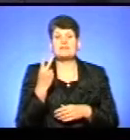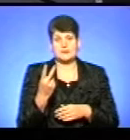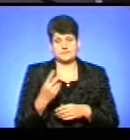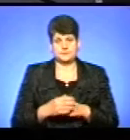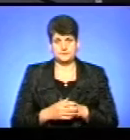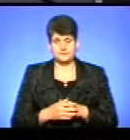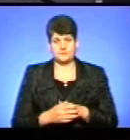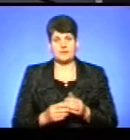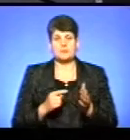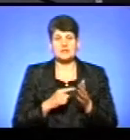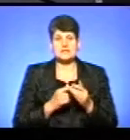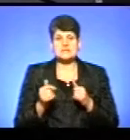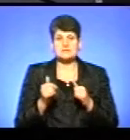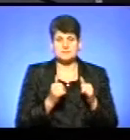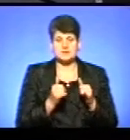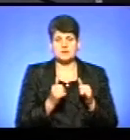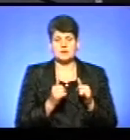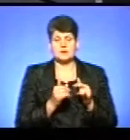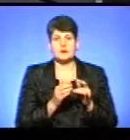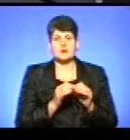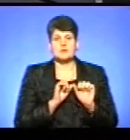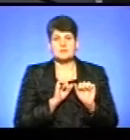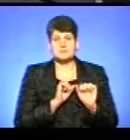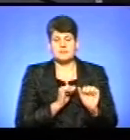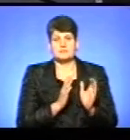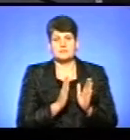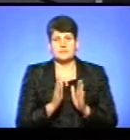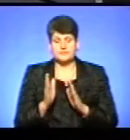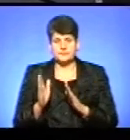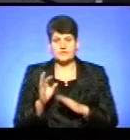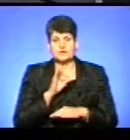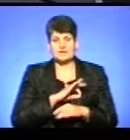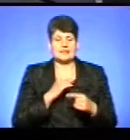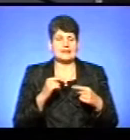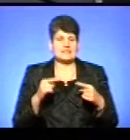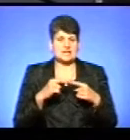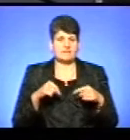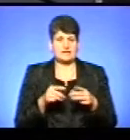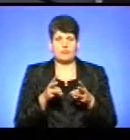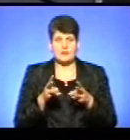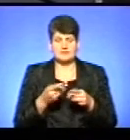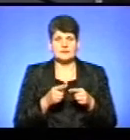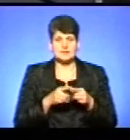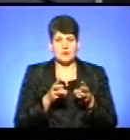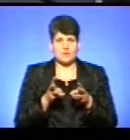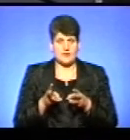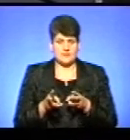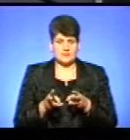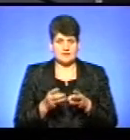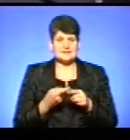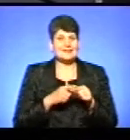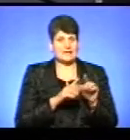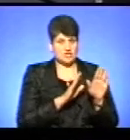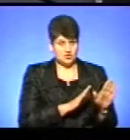Мета – це забезпечити безпеку використання різних видів палива на цих котельнях. Це мета